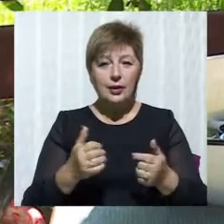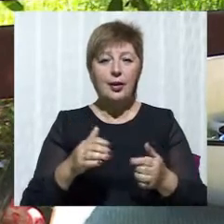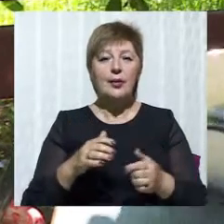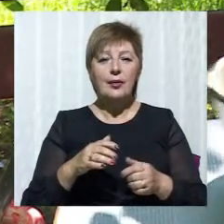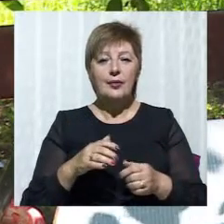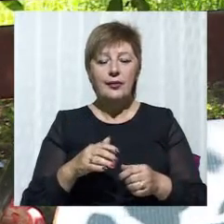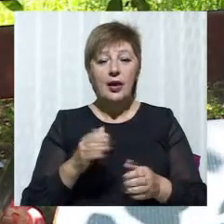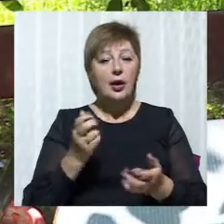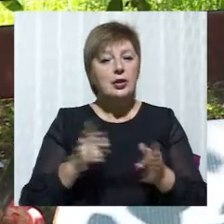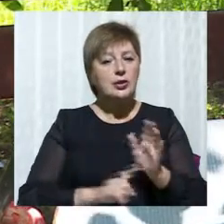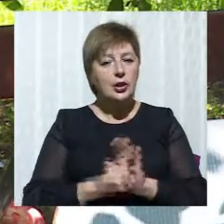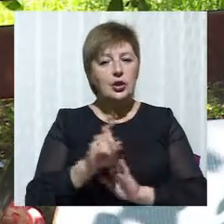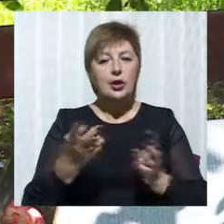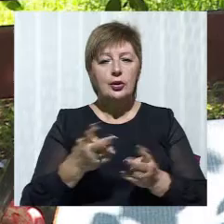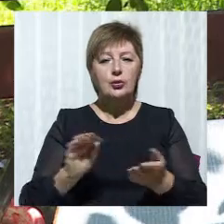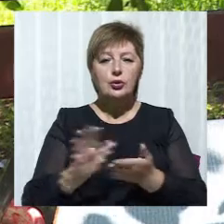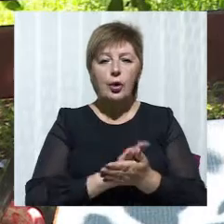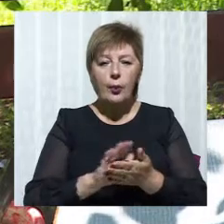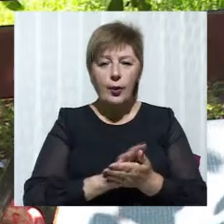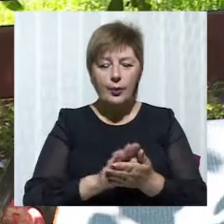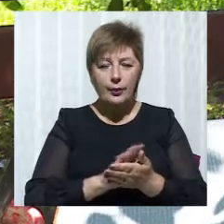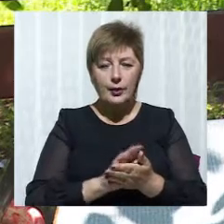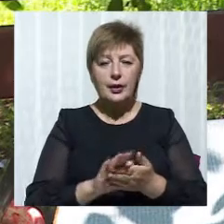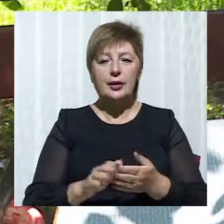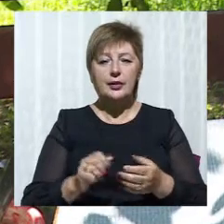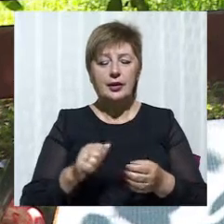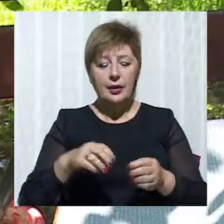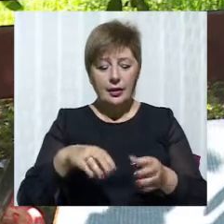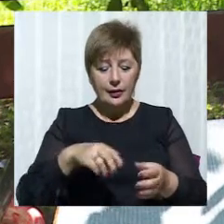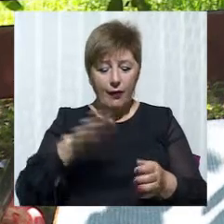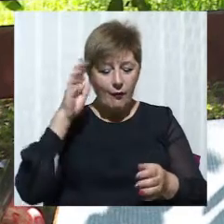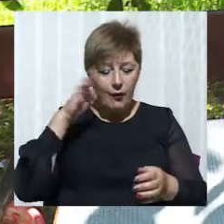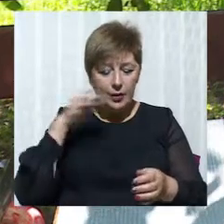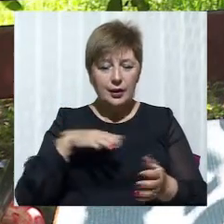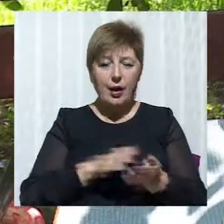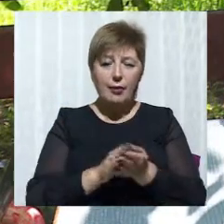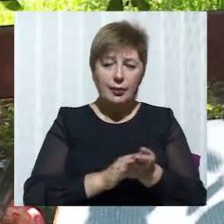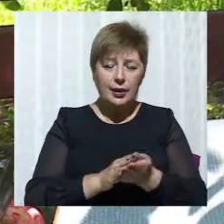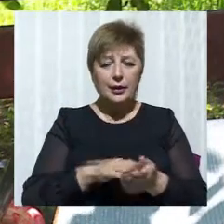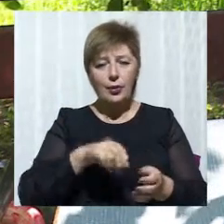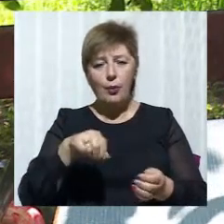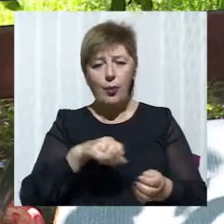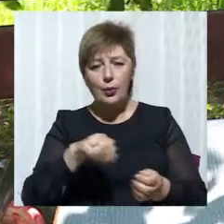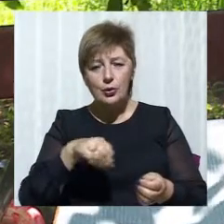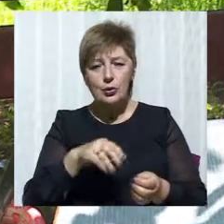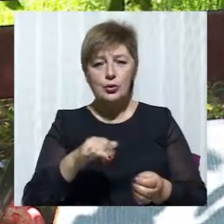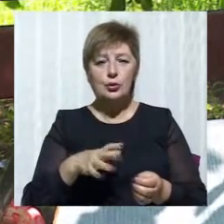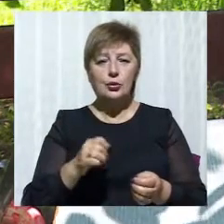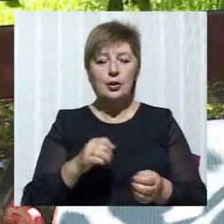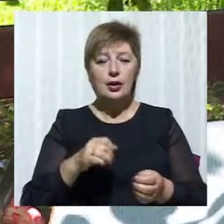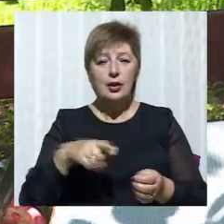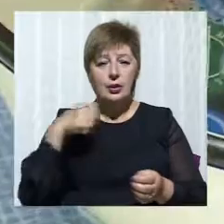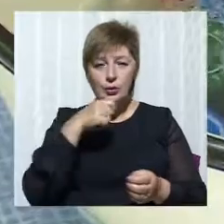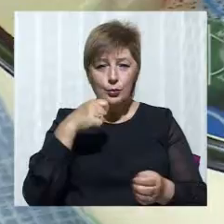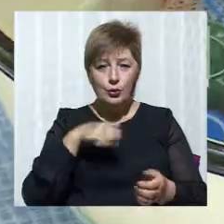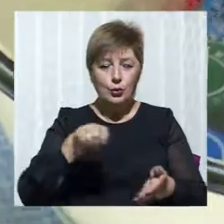Дякую розтворчик. Потрібно їх помити. Роблю розчин з милом, чи з порошком, чи якимось ще засобом для чищення. З обною щіткою чищу